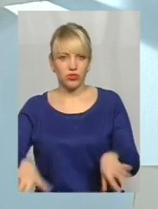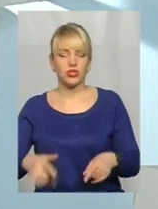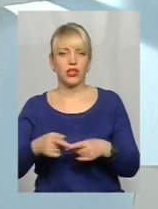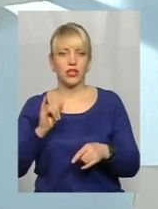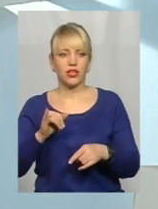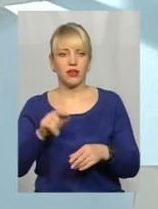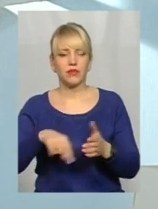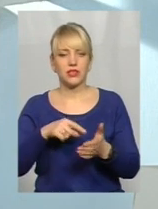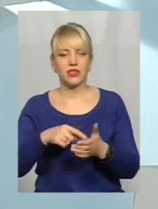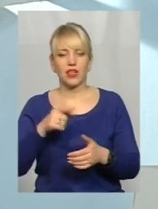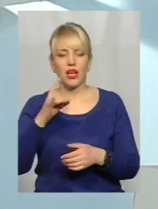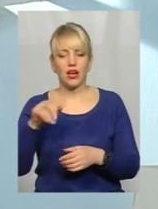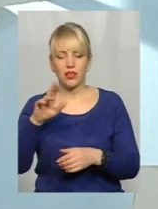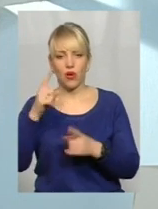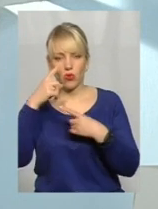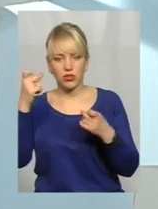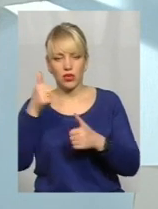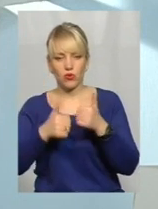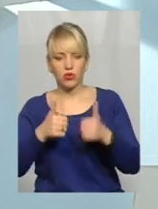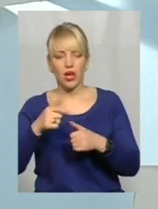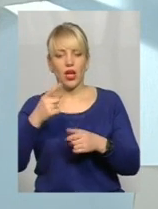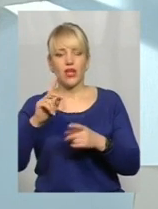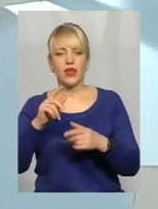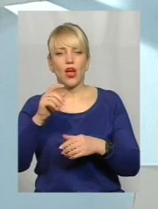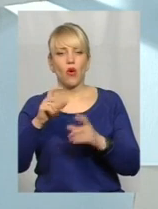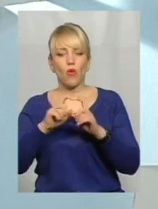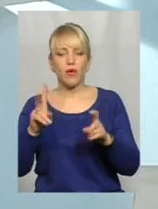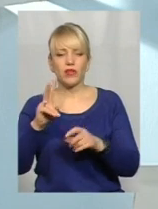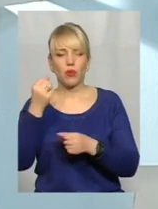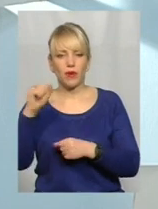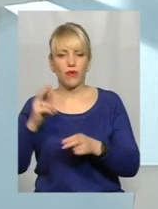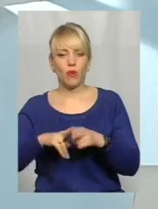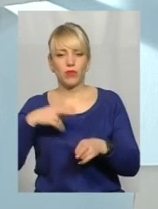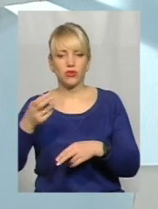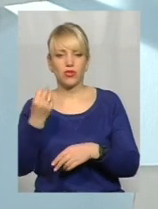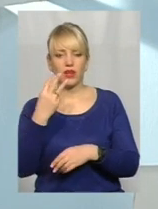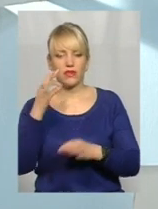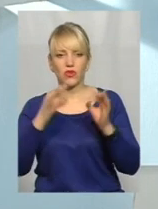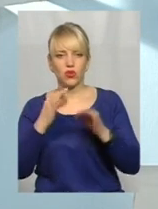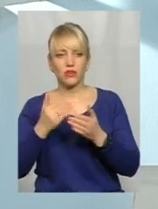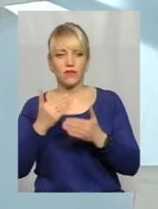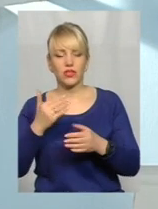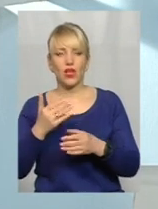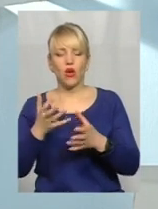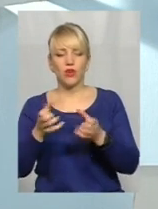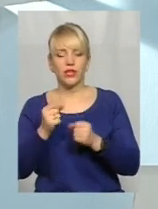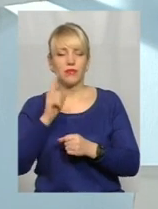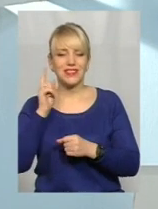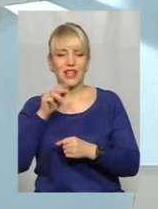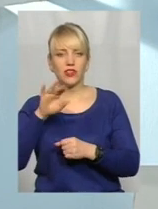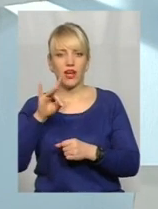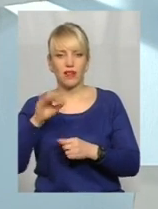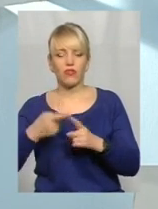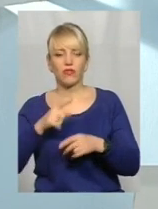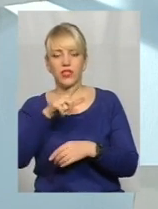компанія, яка перемогла, вона компенсовує 13% від отримання зеленого тарифу. Тобто з газу вони